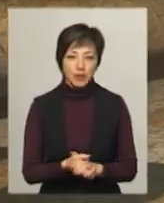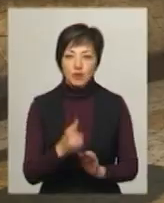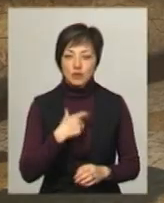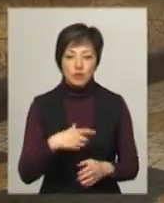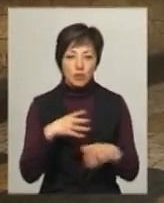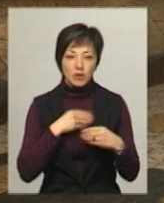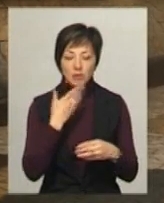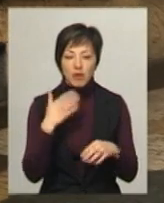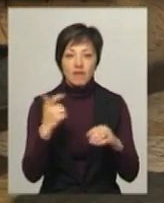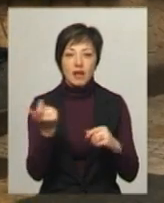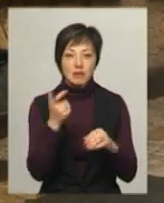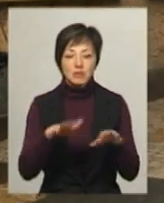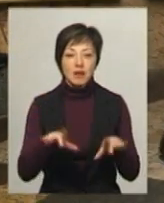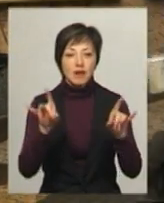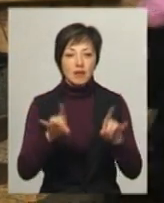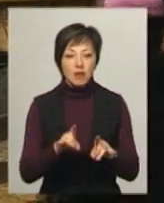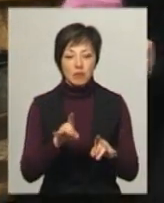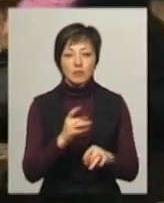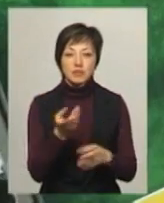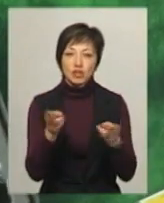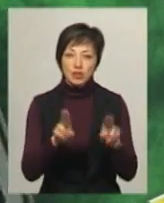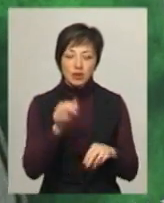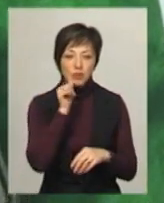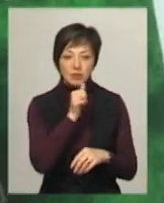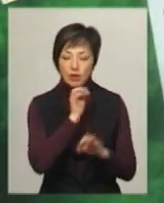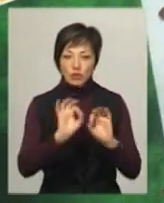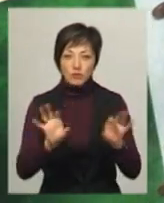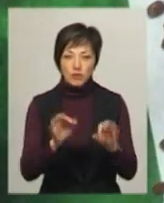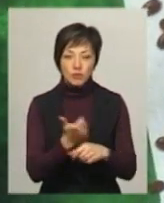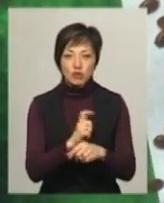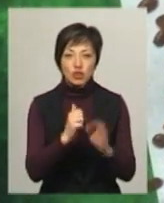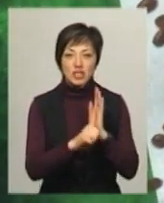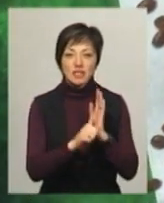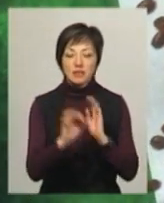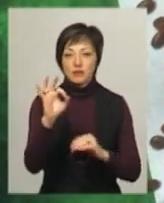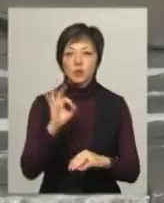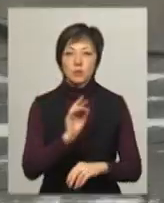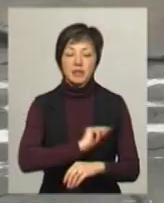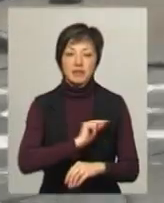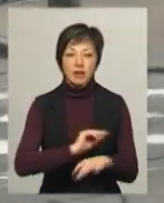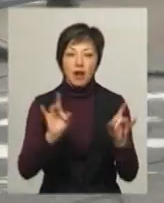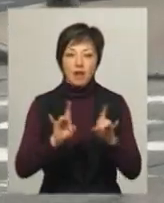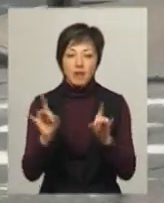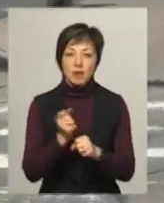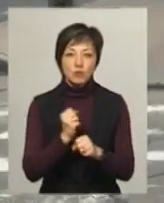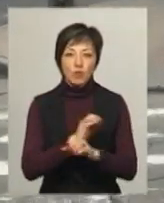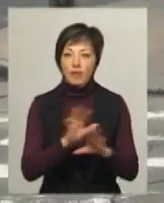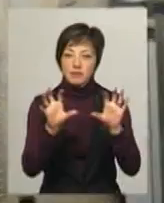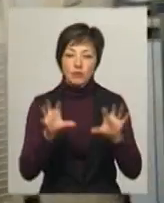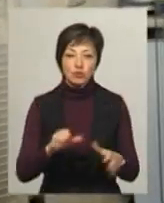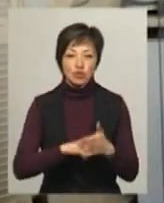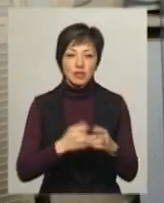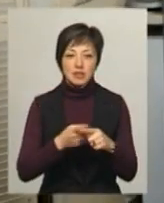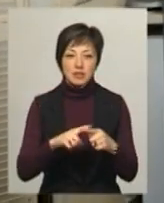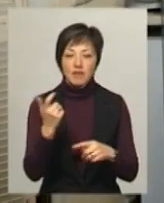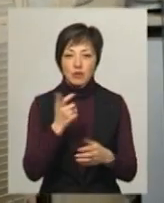Власник місцевої кав'ярні Юрій, який побажав залишитись анонімним, розповів, більше 60% працівників кав'ярень працюють нелегально. Через це